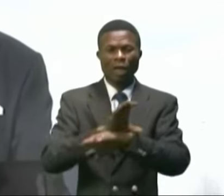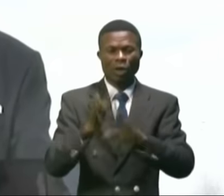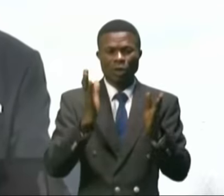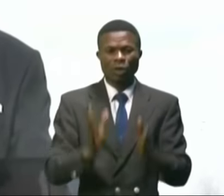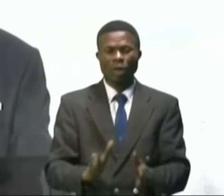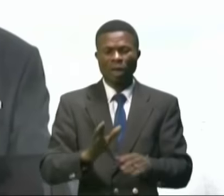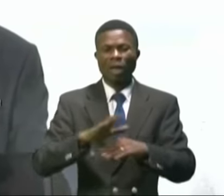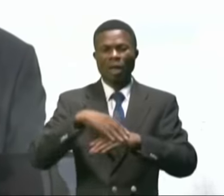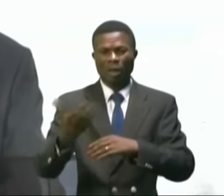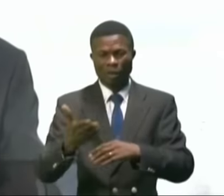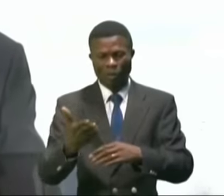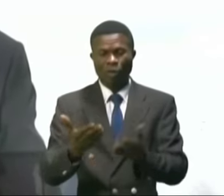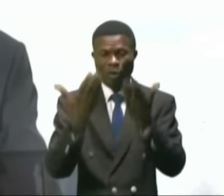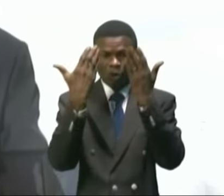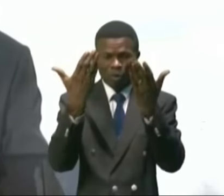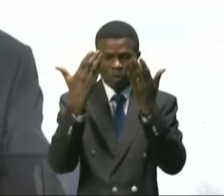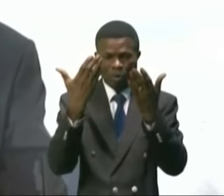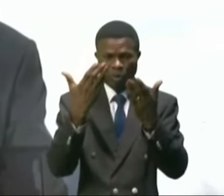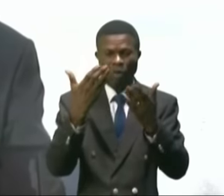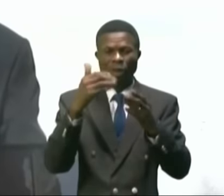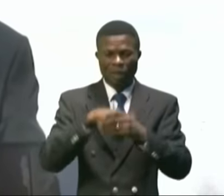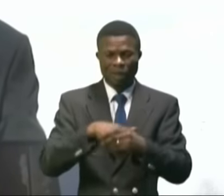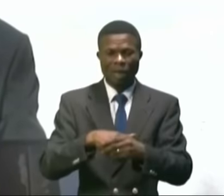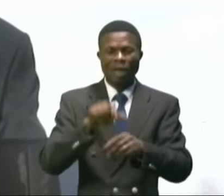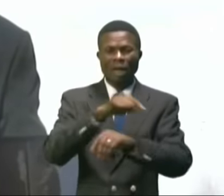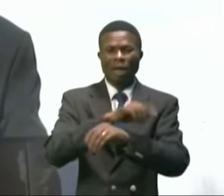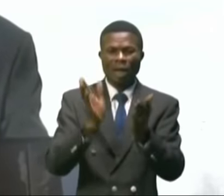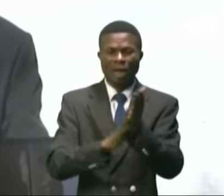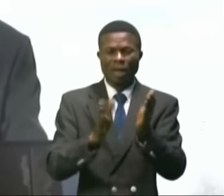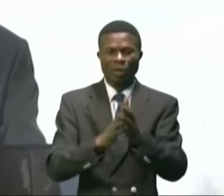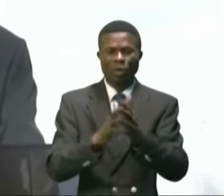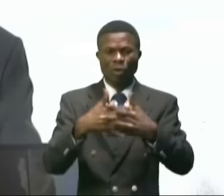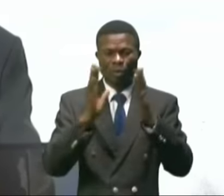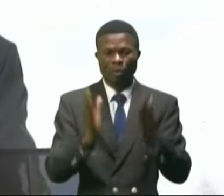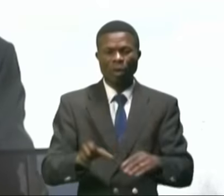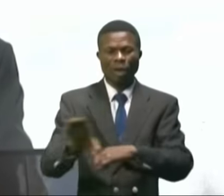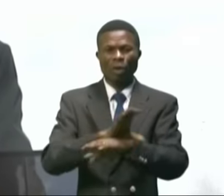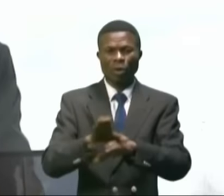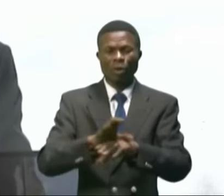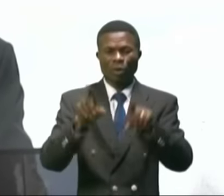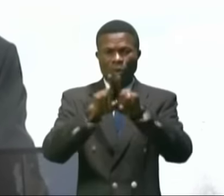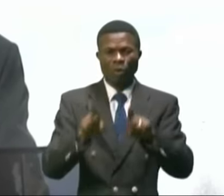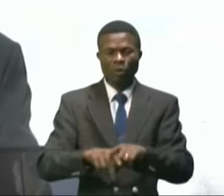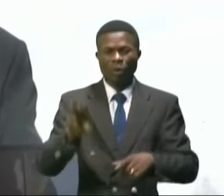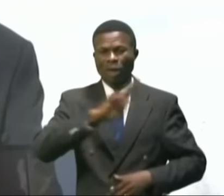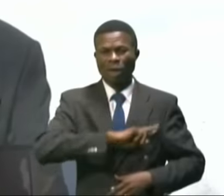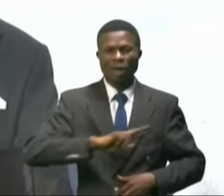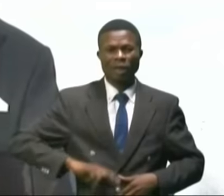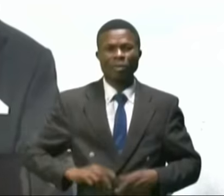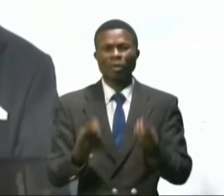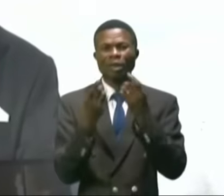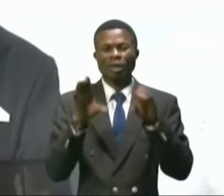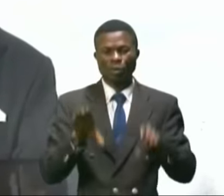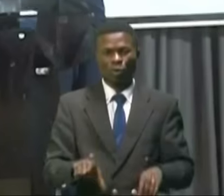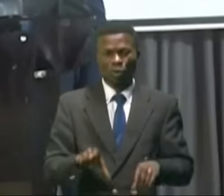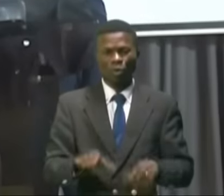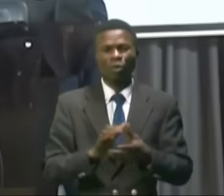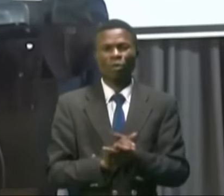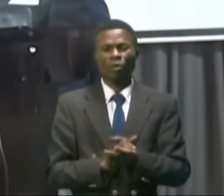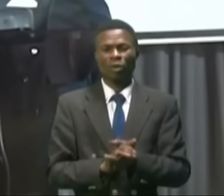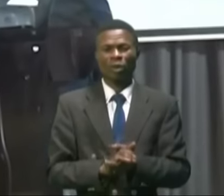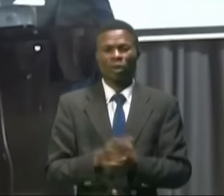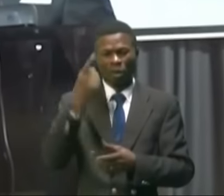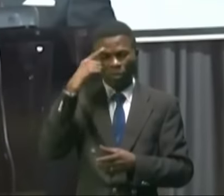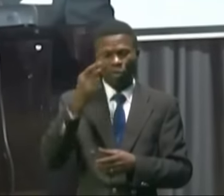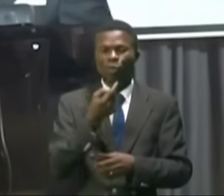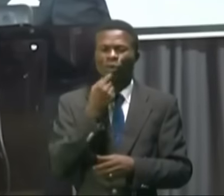poursuivant leurs études dans des institutions partenaires au Cameroun ou en République démocratique du Congo. » Pour